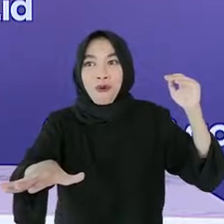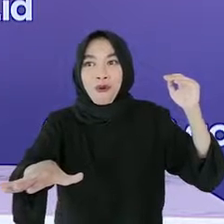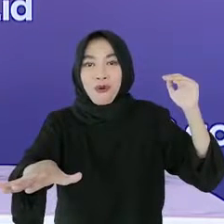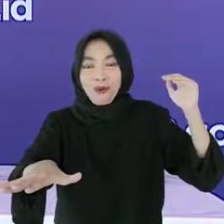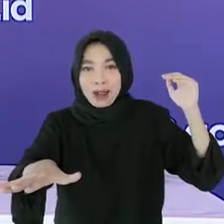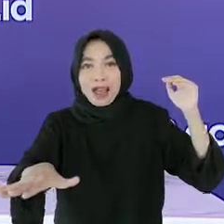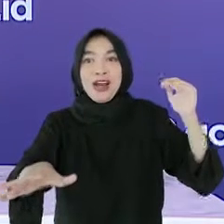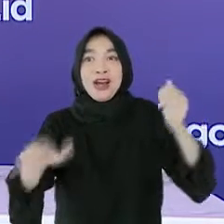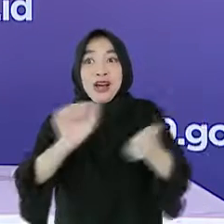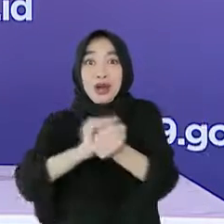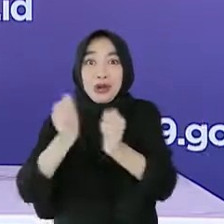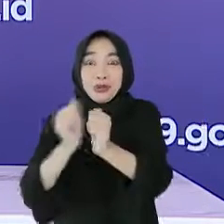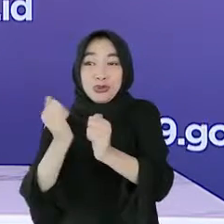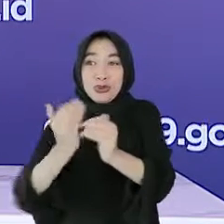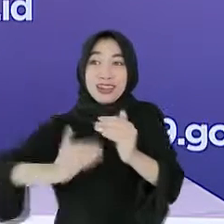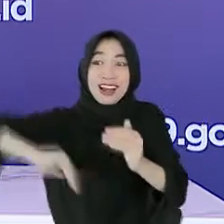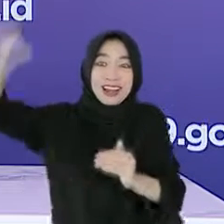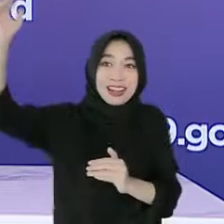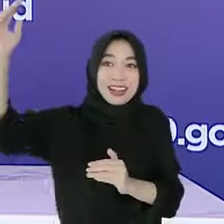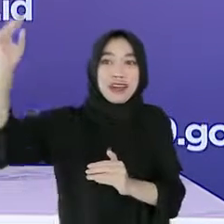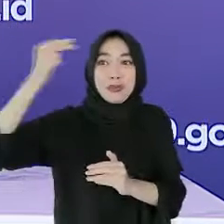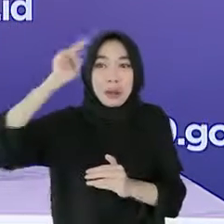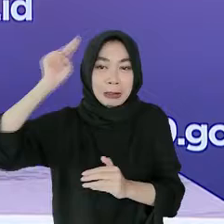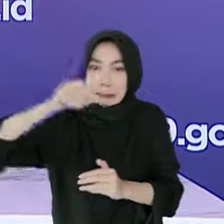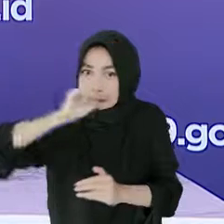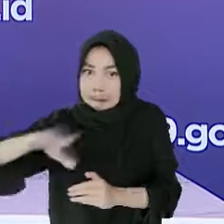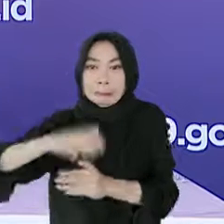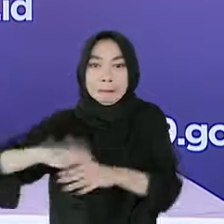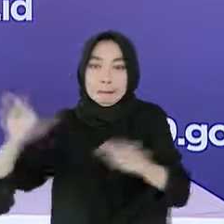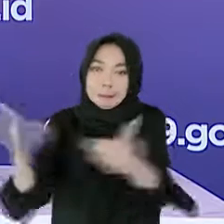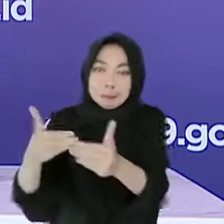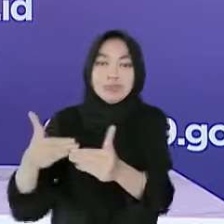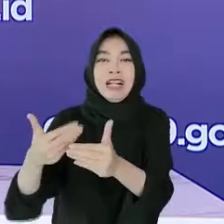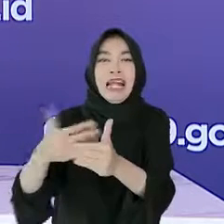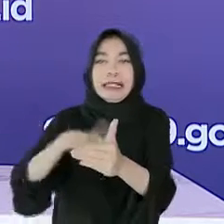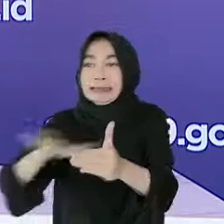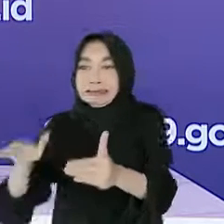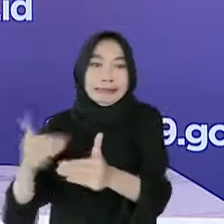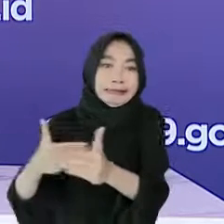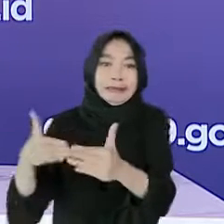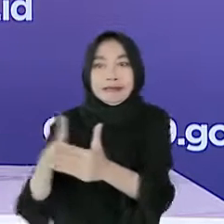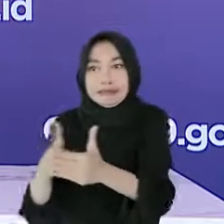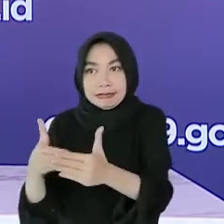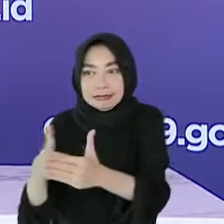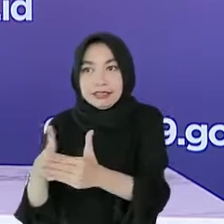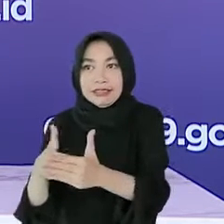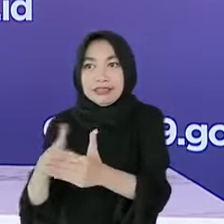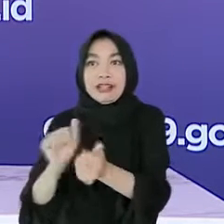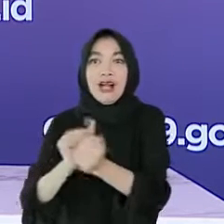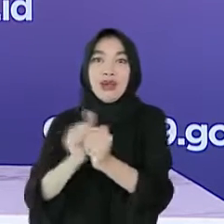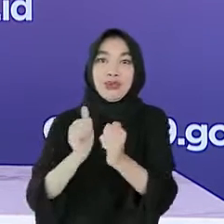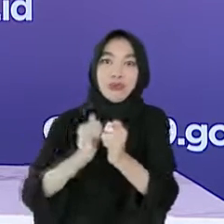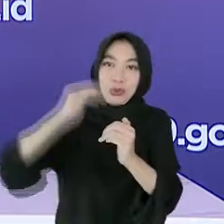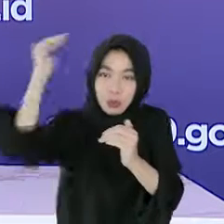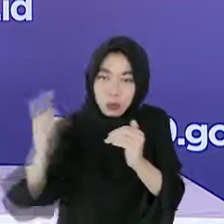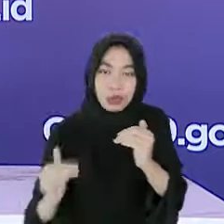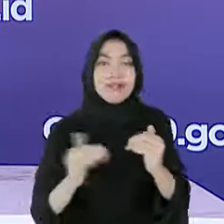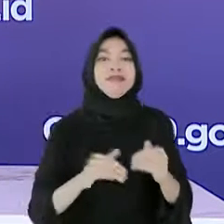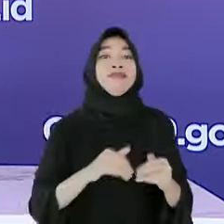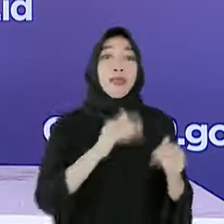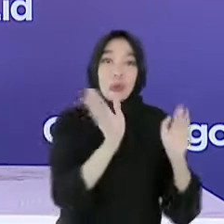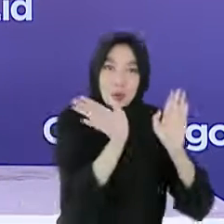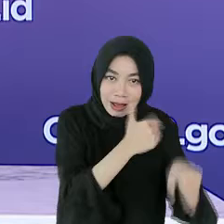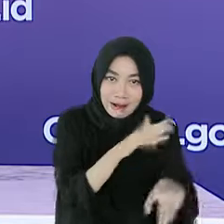langsung turun drastis karena kebijakan pembatasan yang diterapkan. Pola tersebut berulang. Ketika